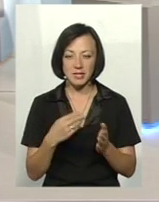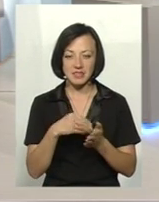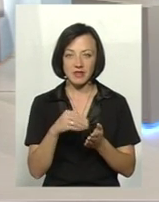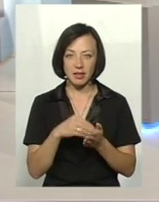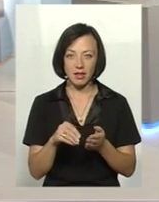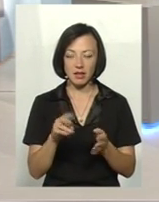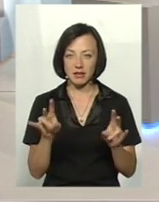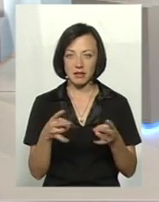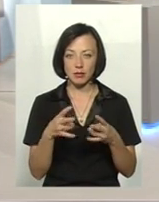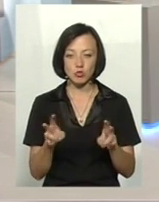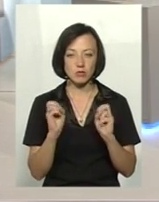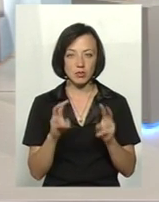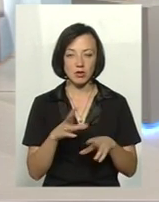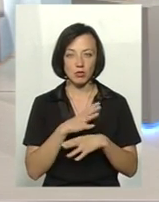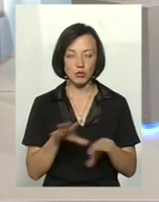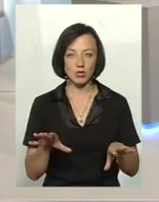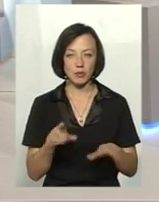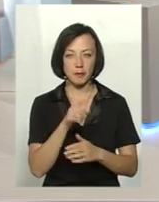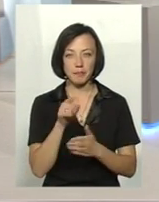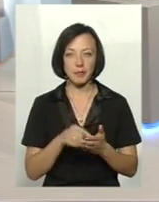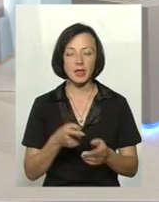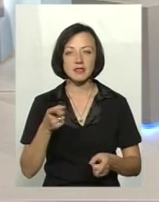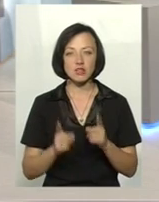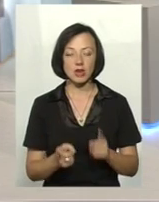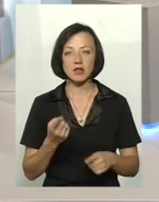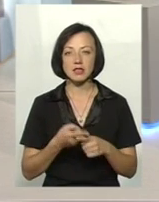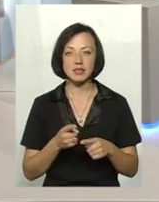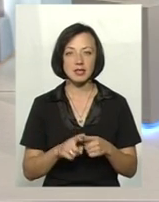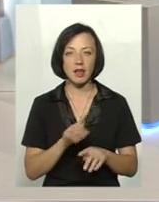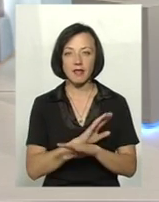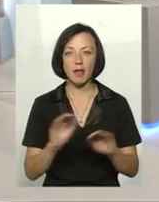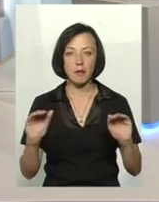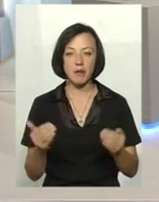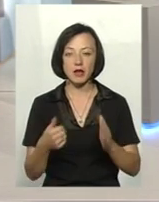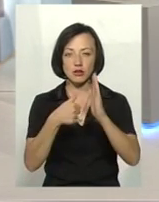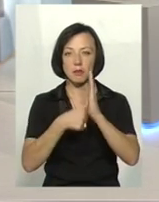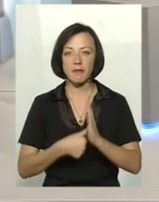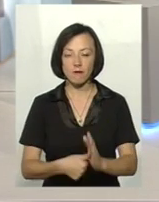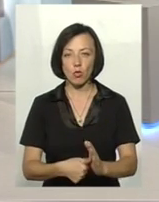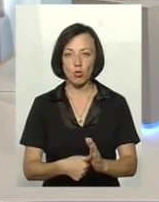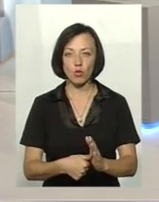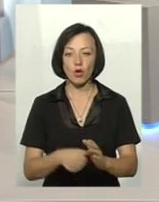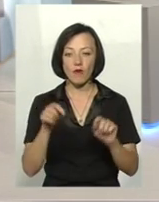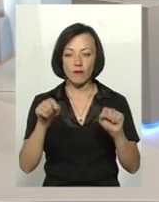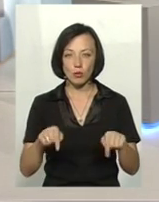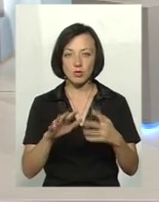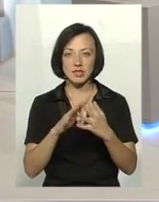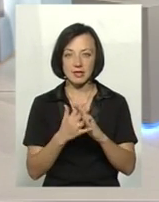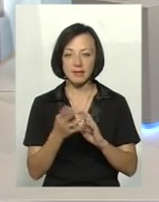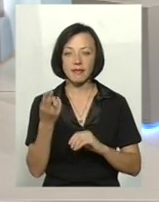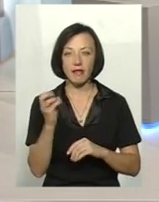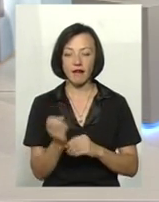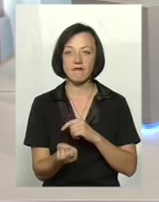знову не наразити її на небезпеку? Звичайно, це не менше півроку в тому населеному пункті,